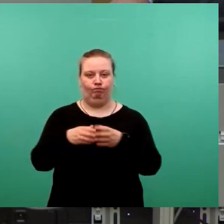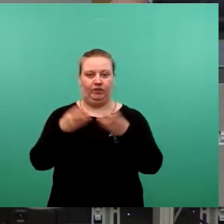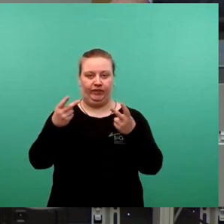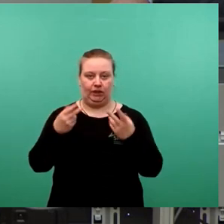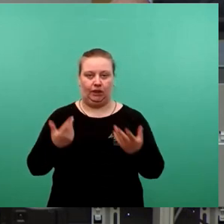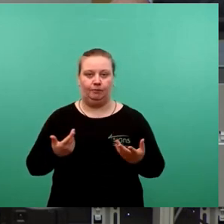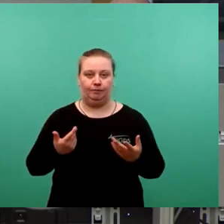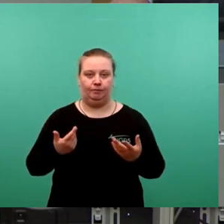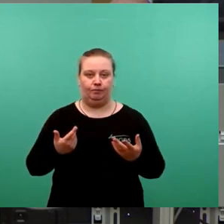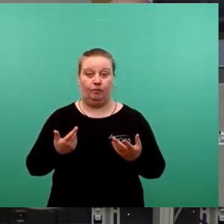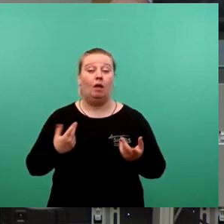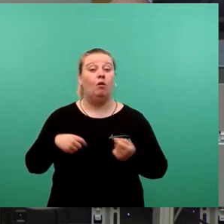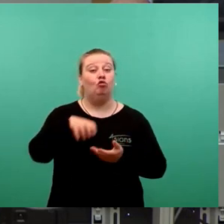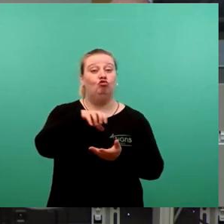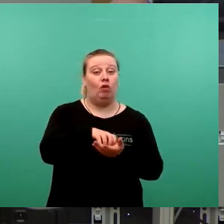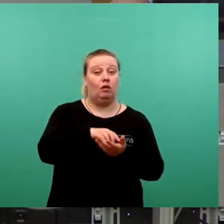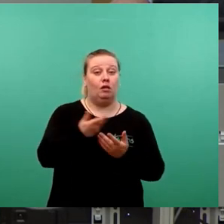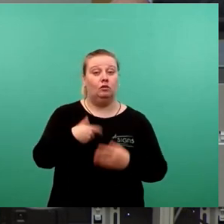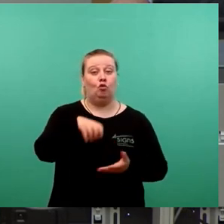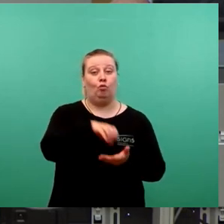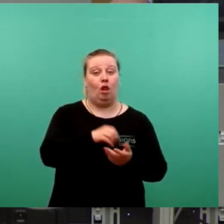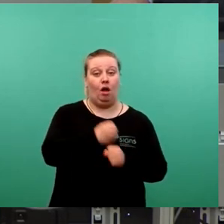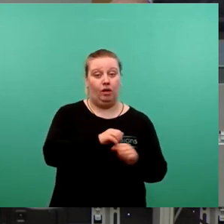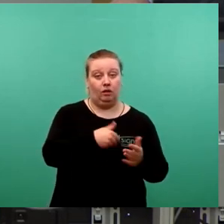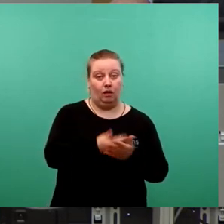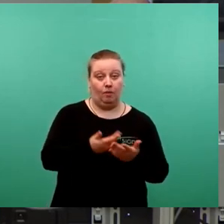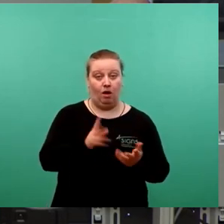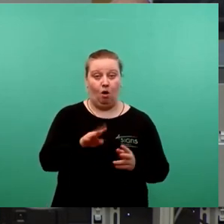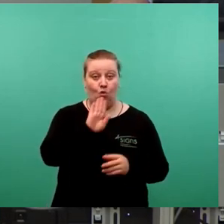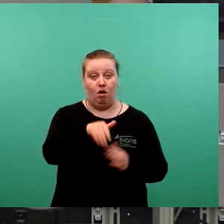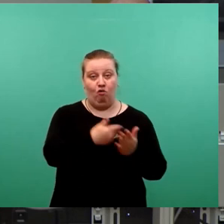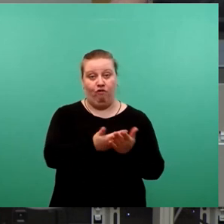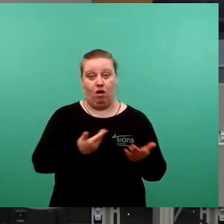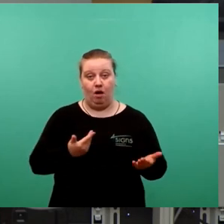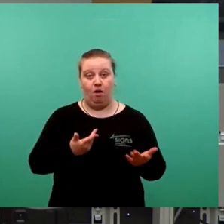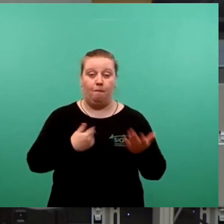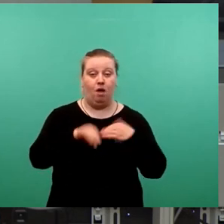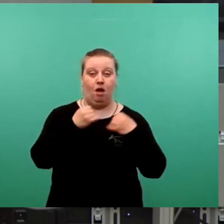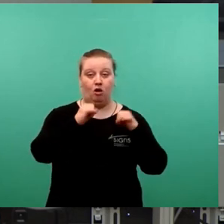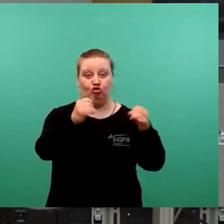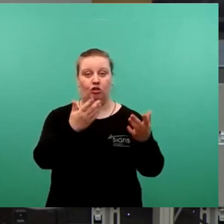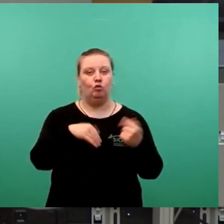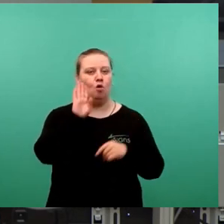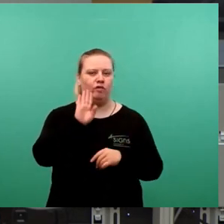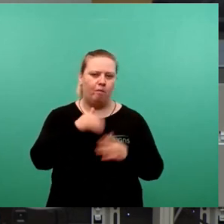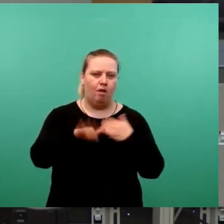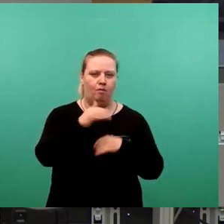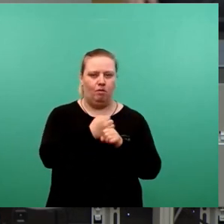Aber auch die Stadt als kommunaler Arbeitgeber muss dazu deutlich engagierter seine Hausaufgaben machen.